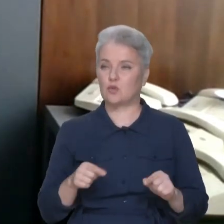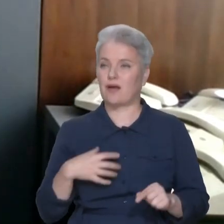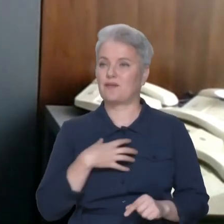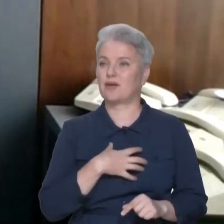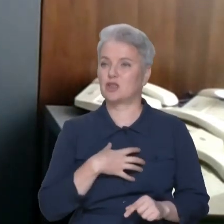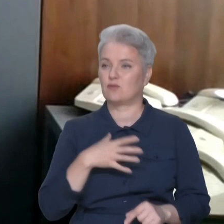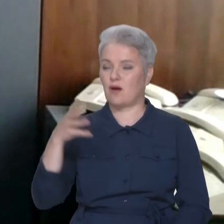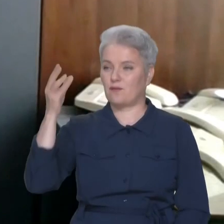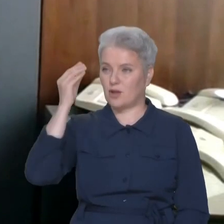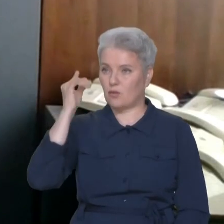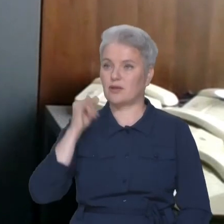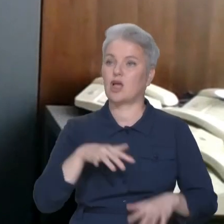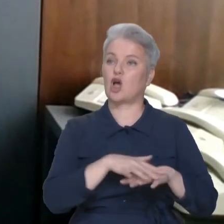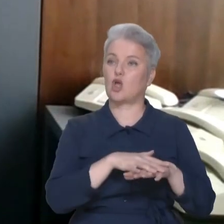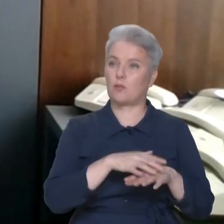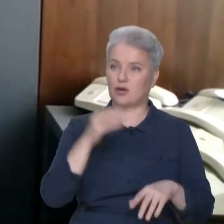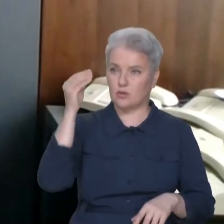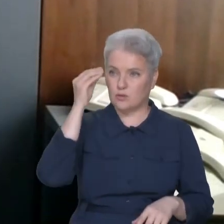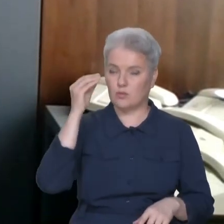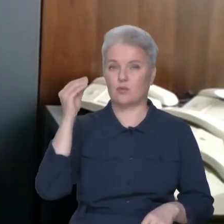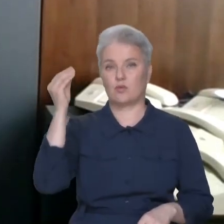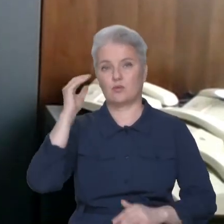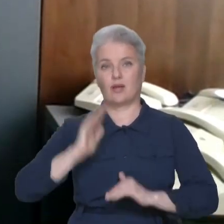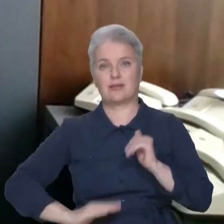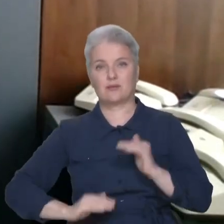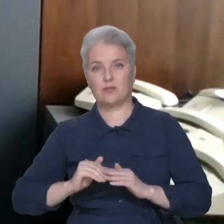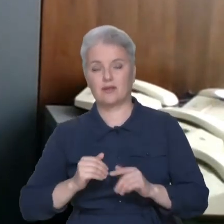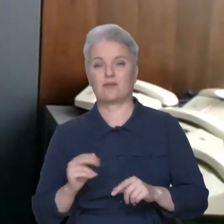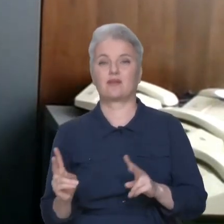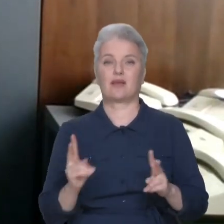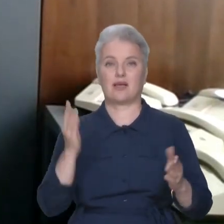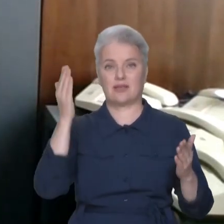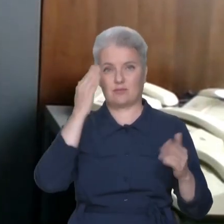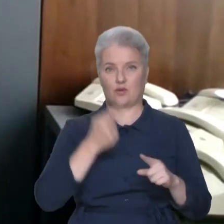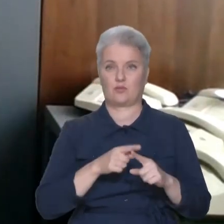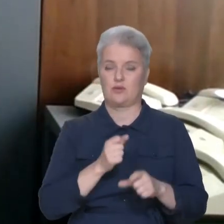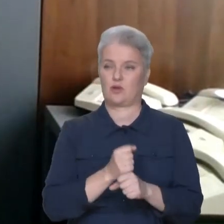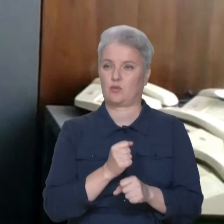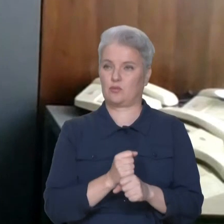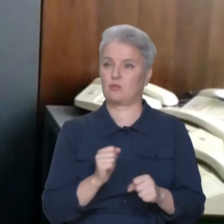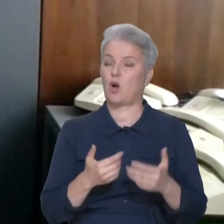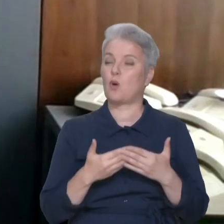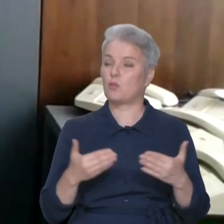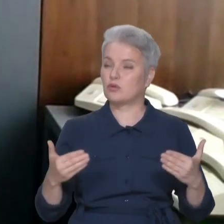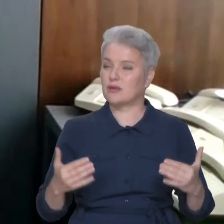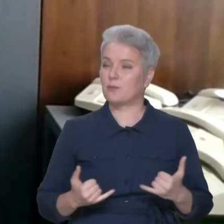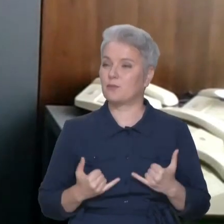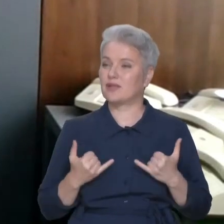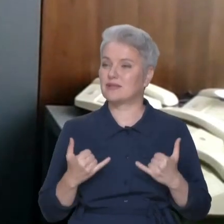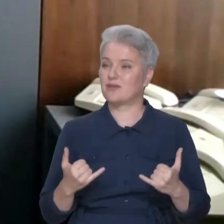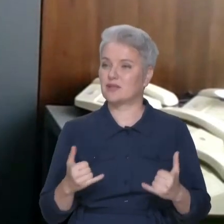врахувати і громадську думку, і точку зору експертів, який спосіб це робити. Чи це буде музею присвячені